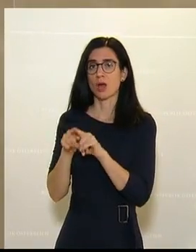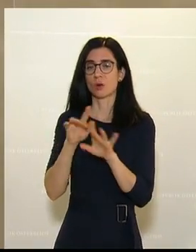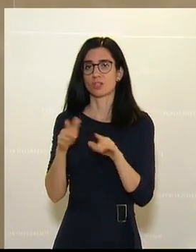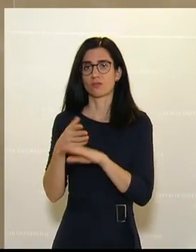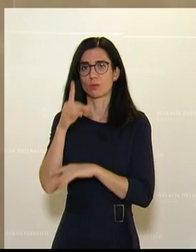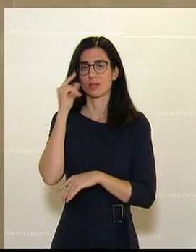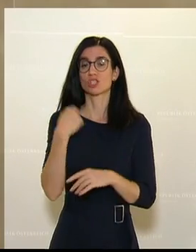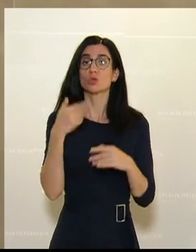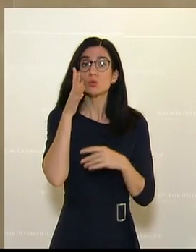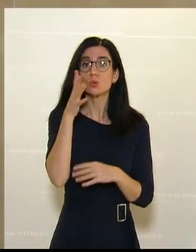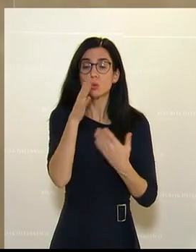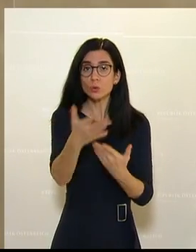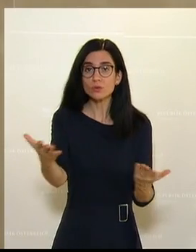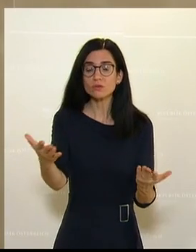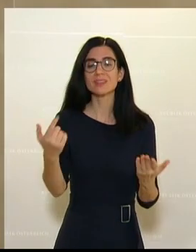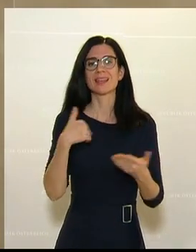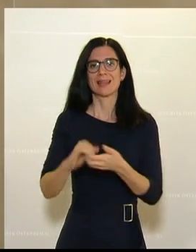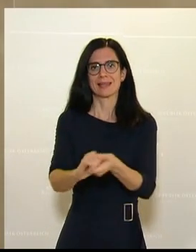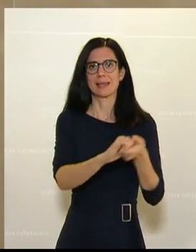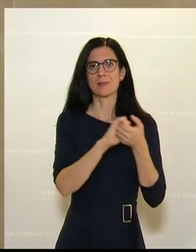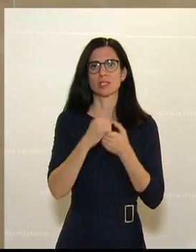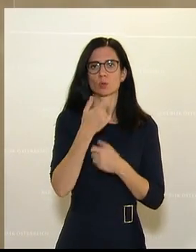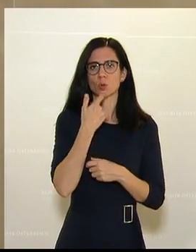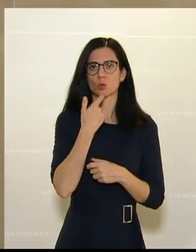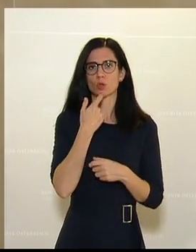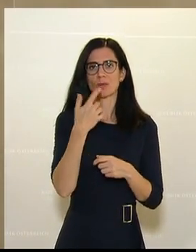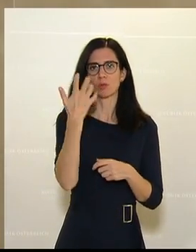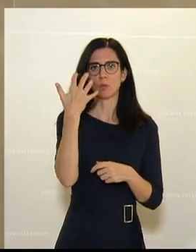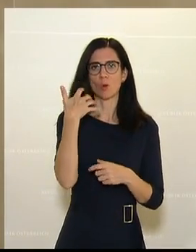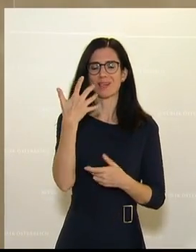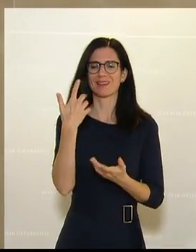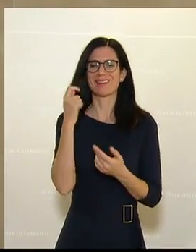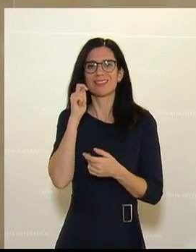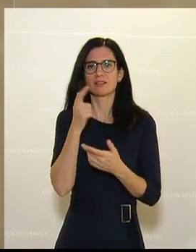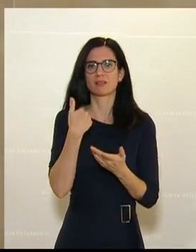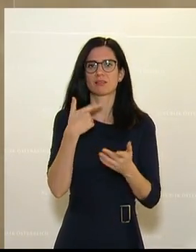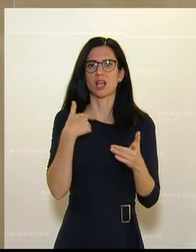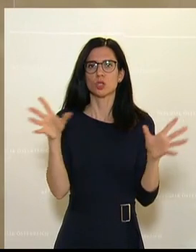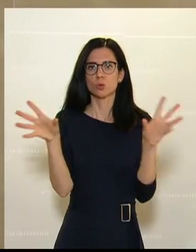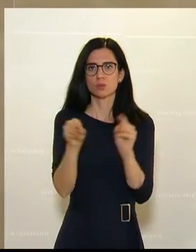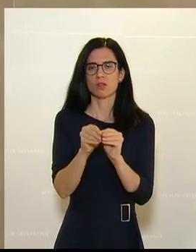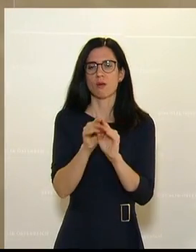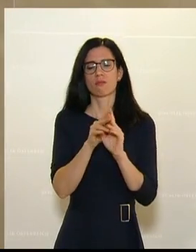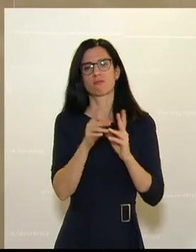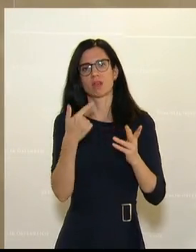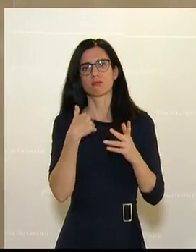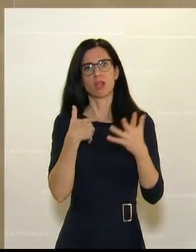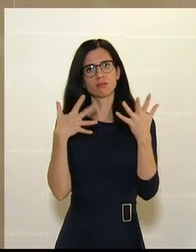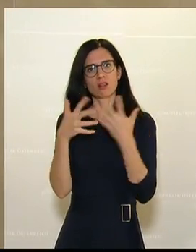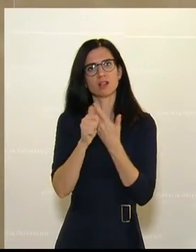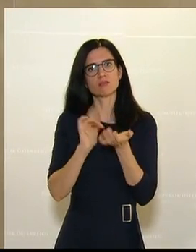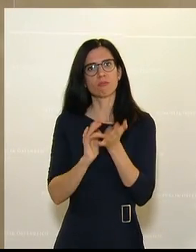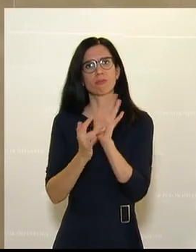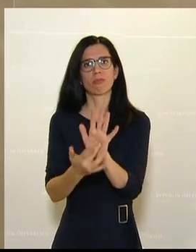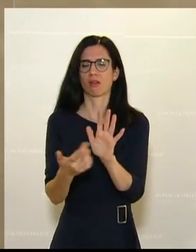Zukunft liegt dort, wo wir gemeinsam, Konsumentinnen und Bäuerinnen, auf einen Weg kommen, wo Transparenz im